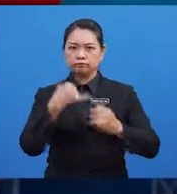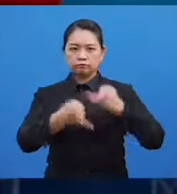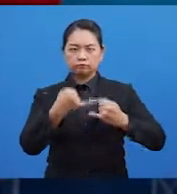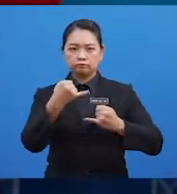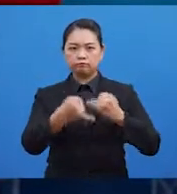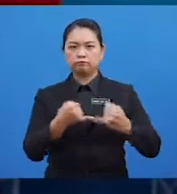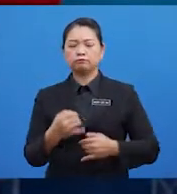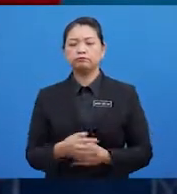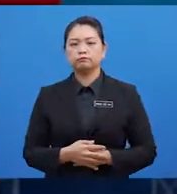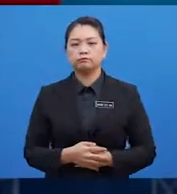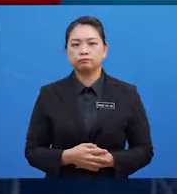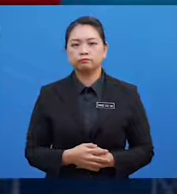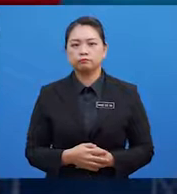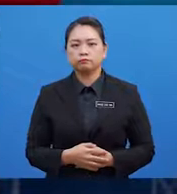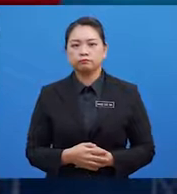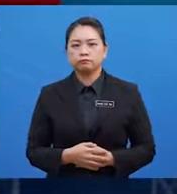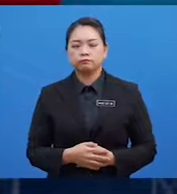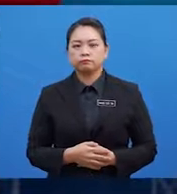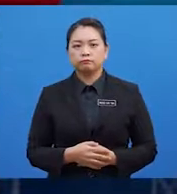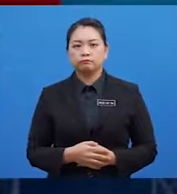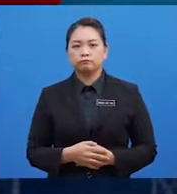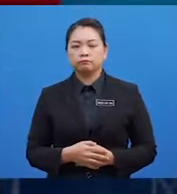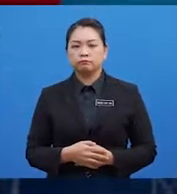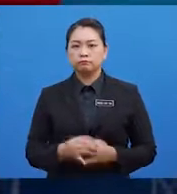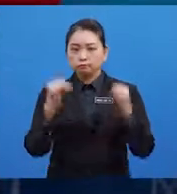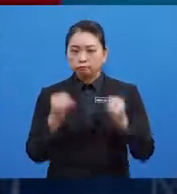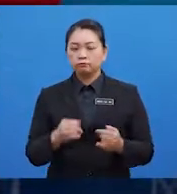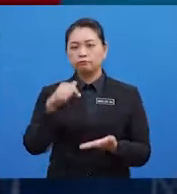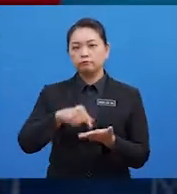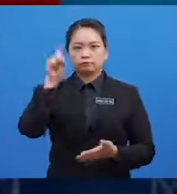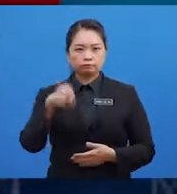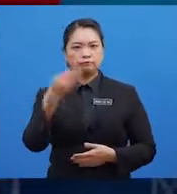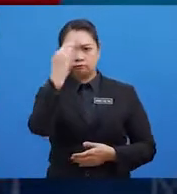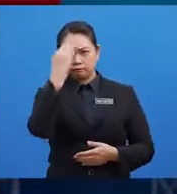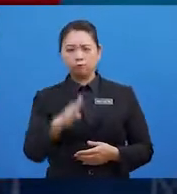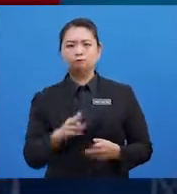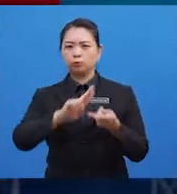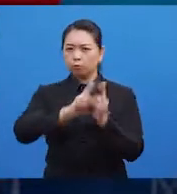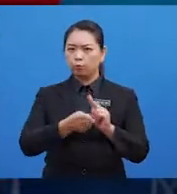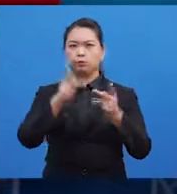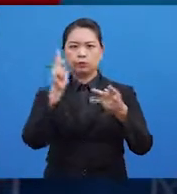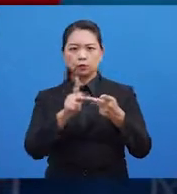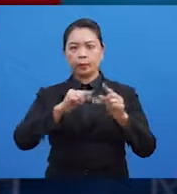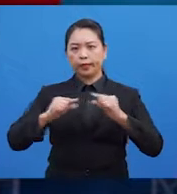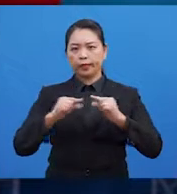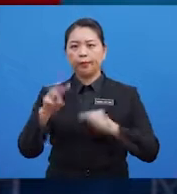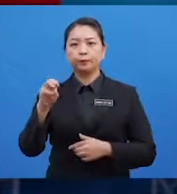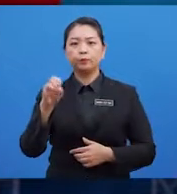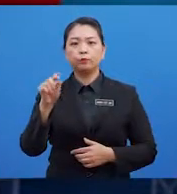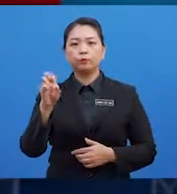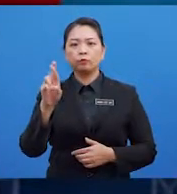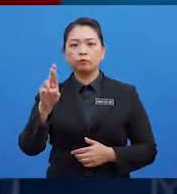mengatasi pihak lawan Atlet atau individu ini semestinya bijak mengubahsuai pergerakan motor